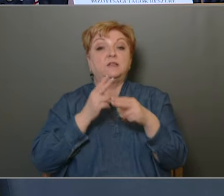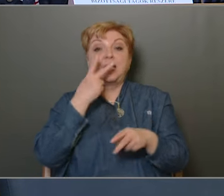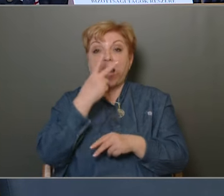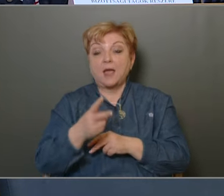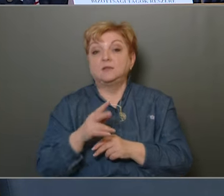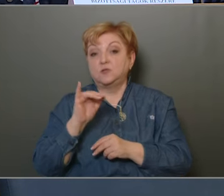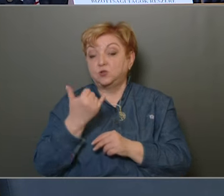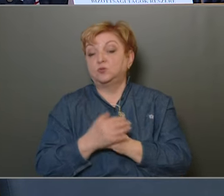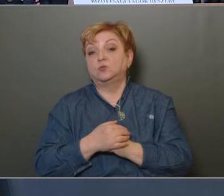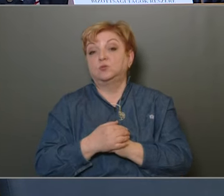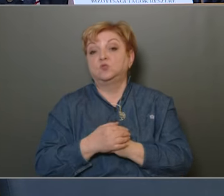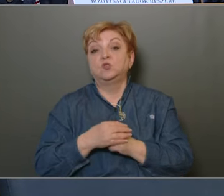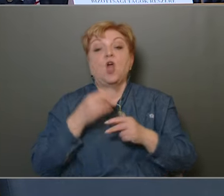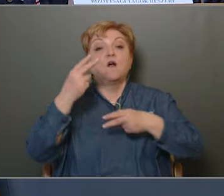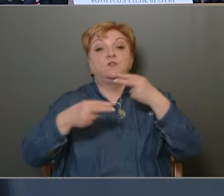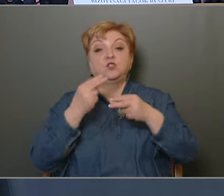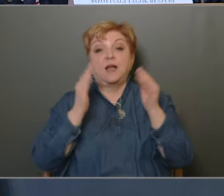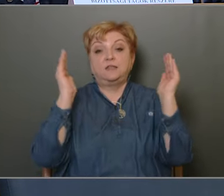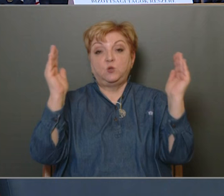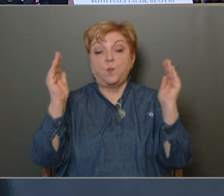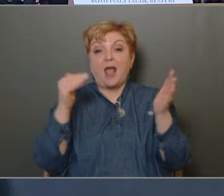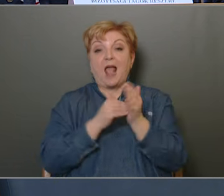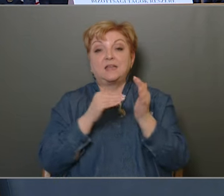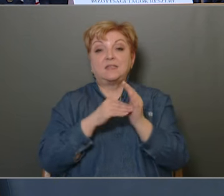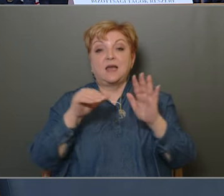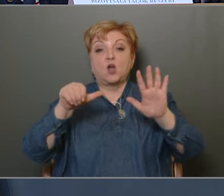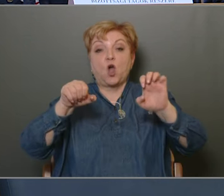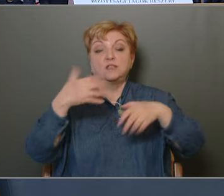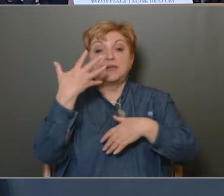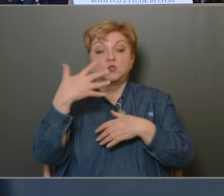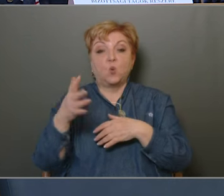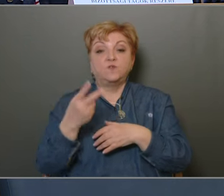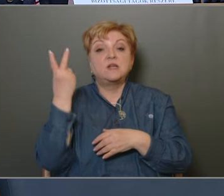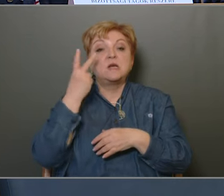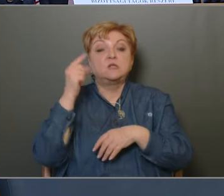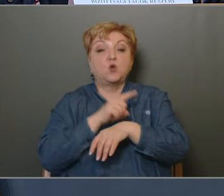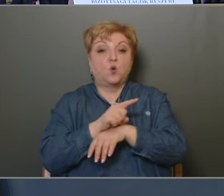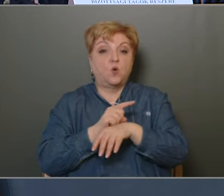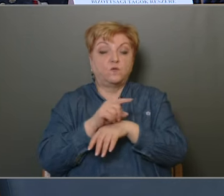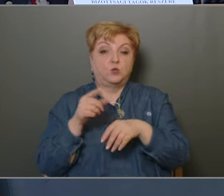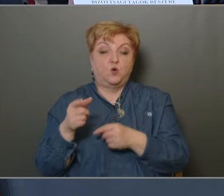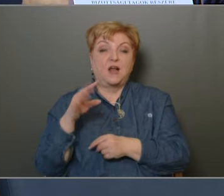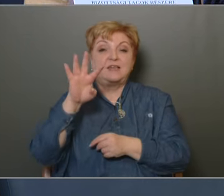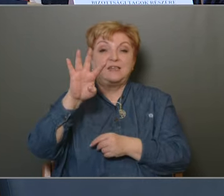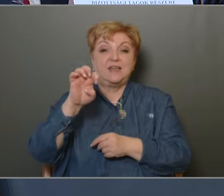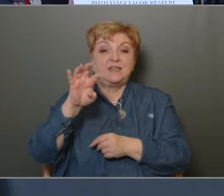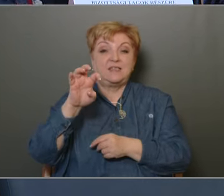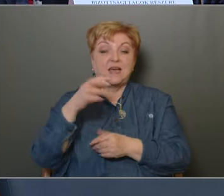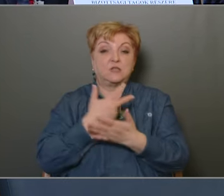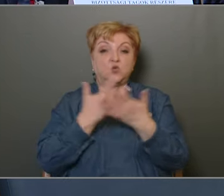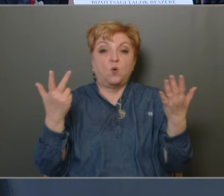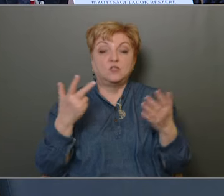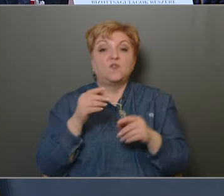tekintetében is. A vizsgált időszakban 1650 szakorvosi óra per hét, illetve 480 nem